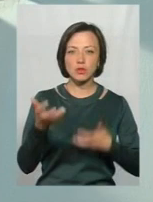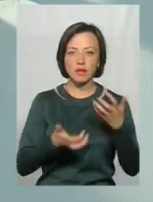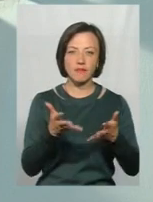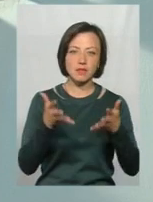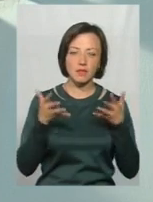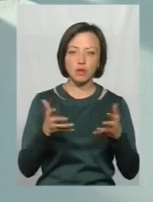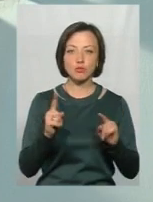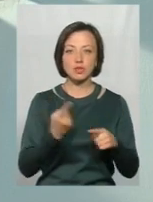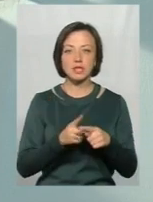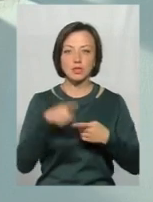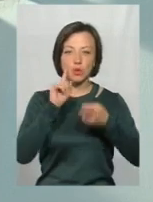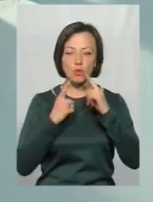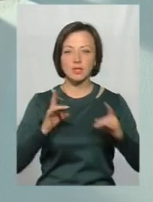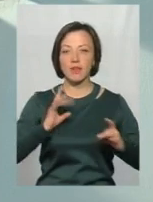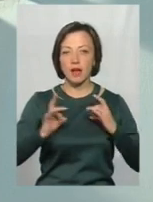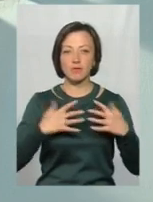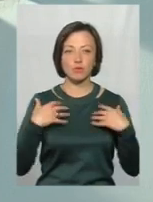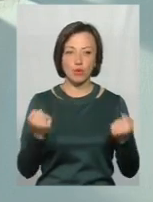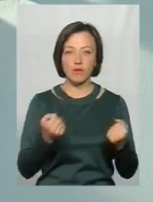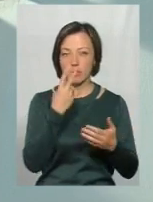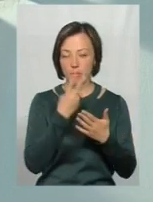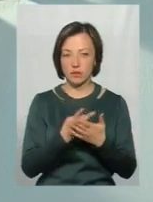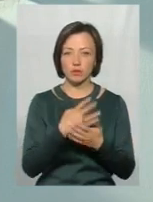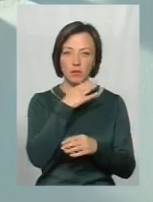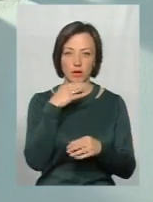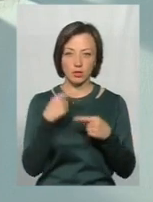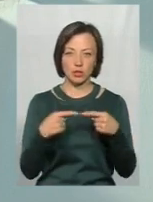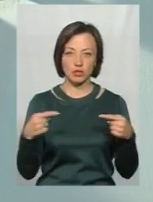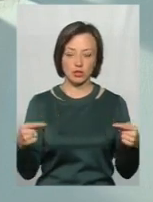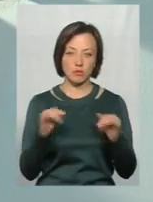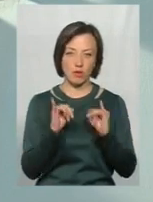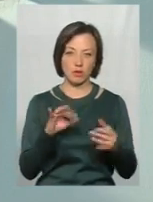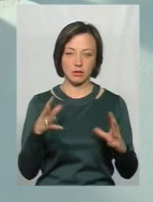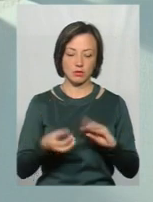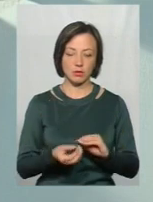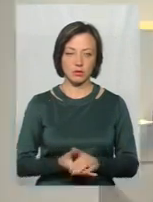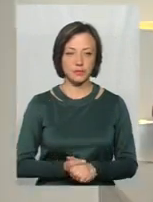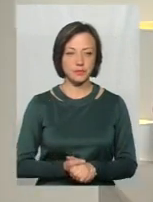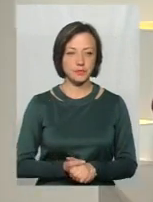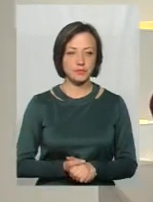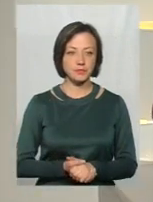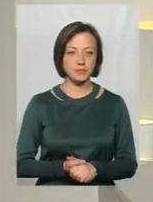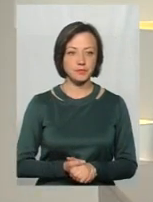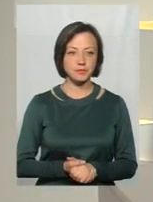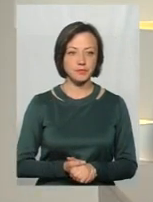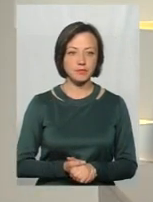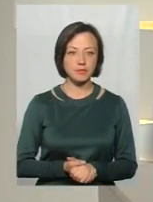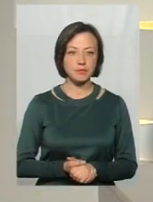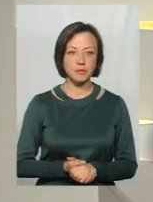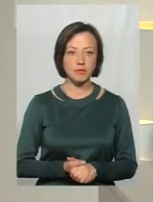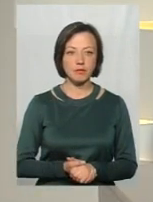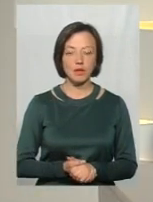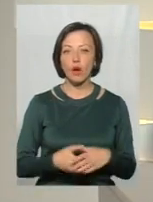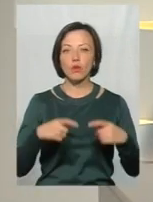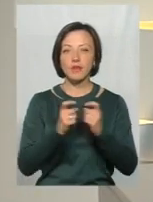виясняти, тому що це сльози, це нерви, це здоров'я, як ми бачили, і багато інших негативних наслідків. І все ж конфлікти мене завжди